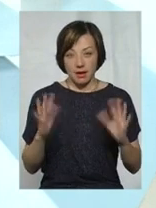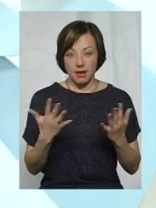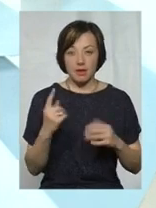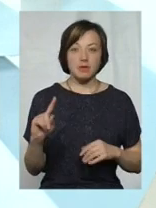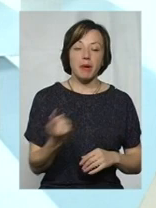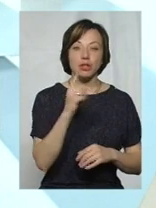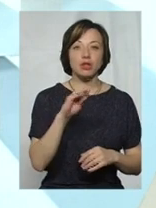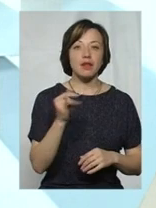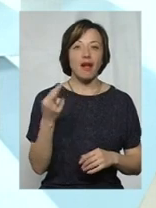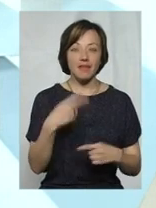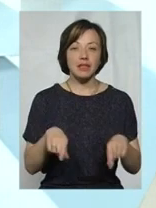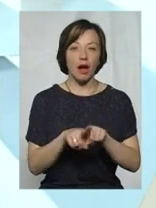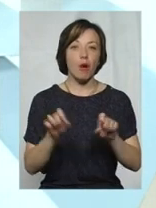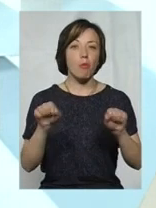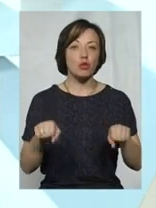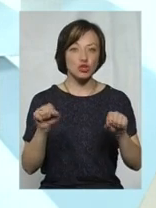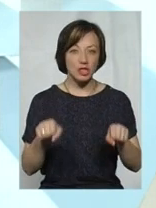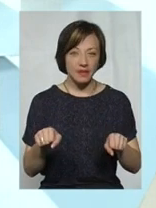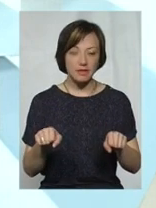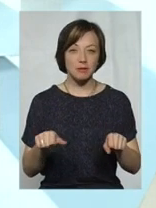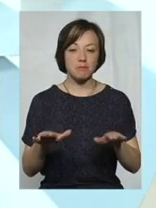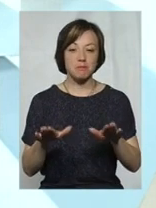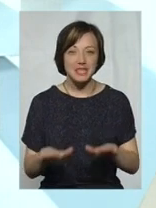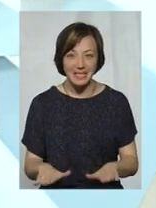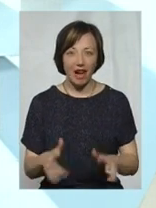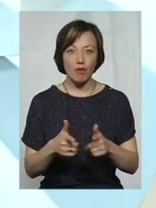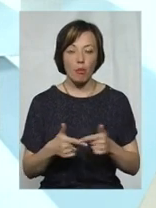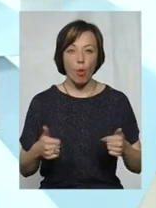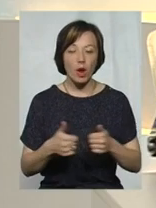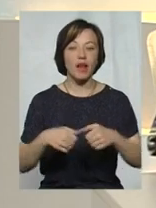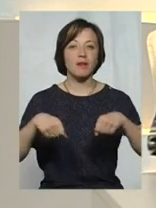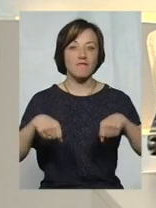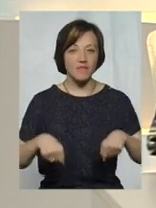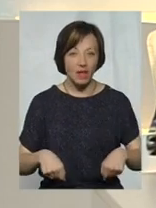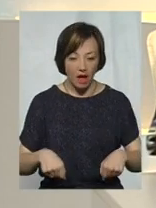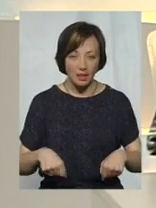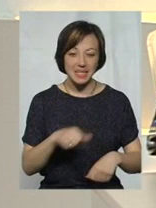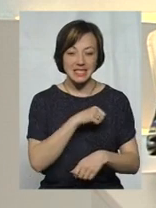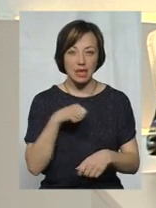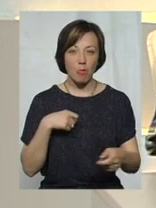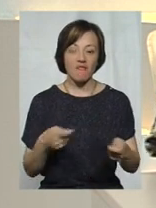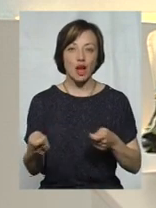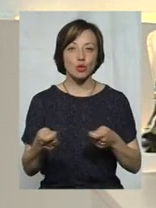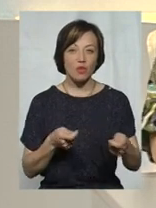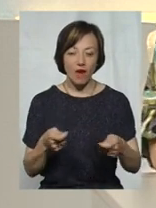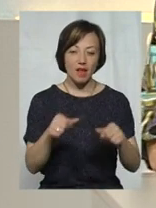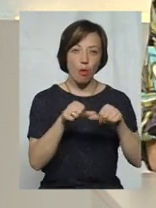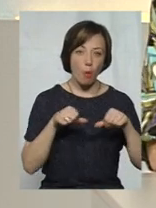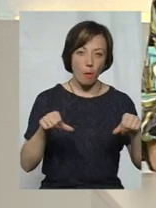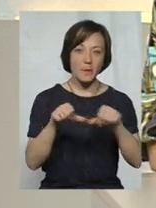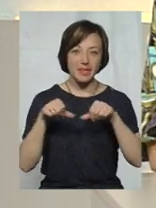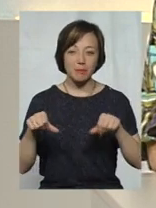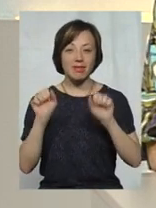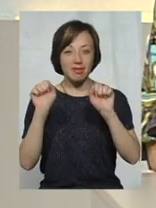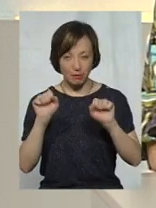така можливість, ще раз хочу підкреслити, місцевим органам виконавчої влади, місцевого самоврядування, відповідним комісіям, надана. І